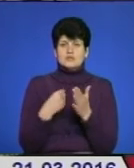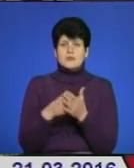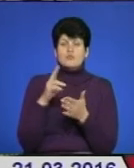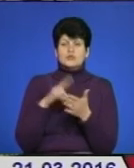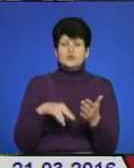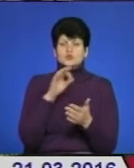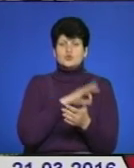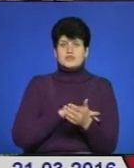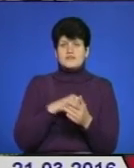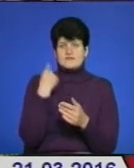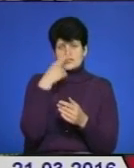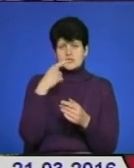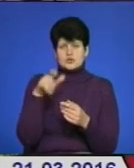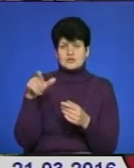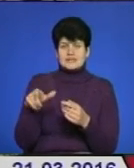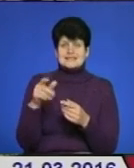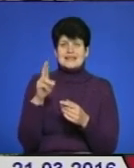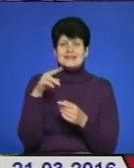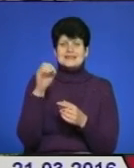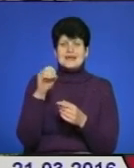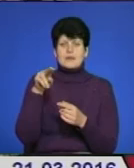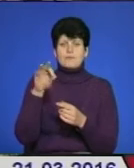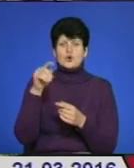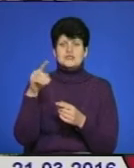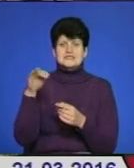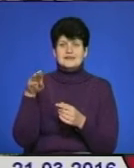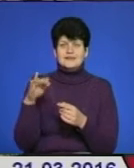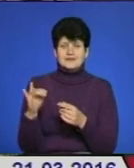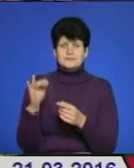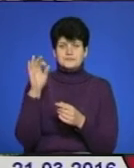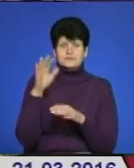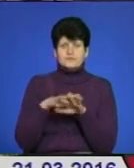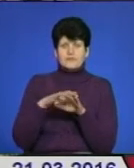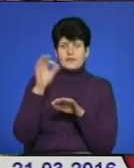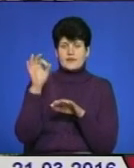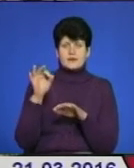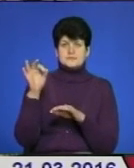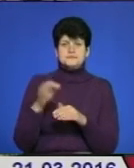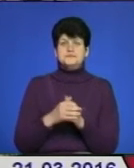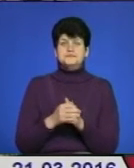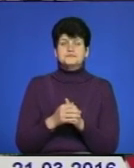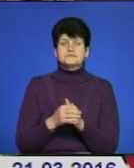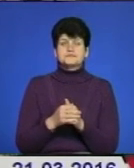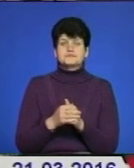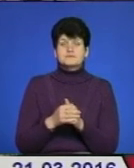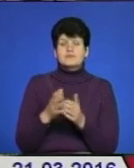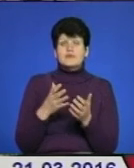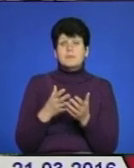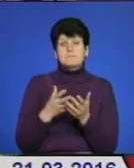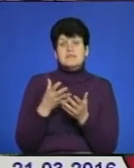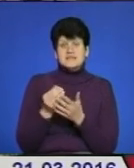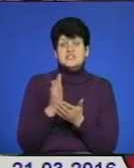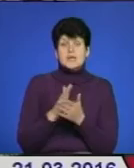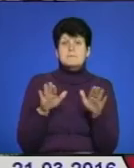доходів фізичних осіб за депозити і за доходи, отримані з постійних доходів. Хоча платіж вважається